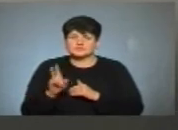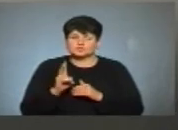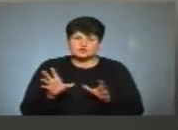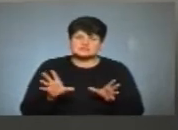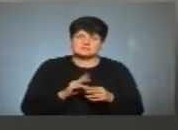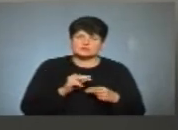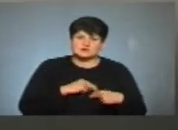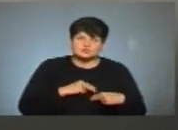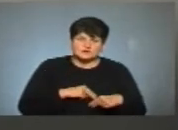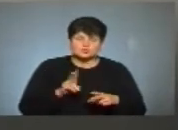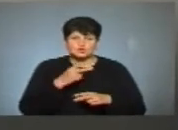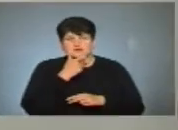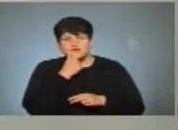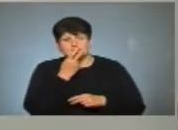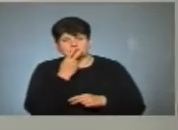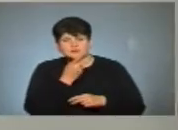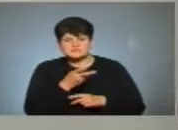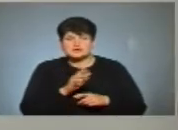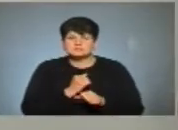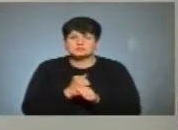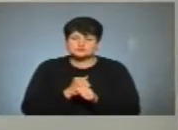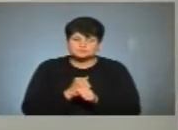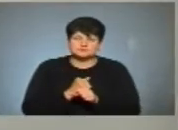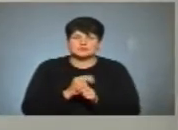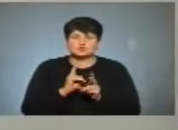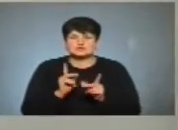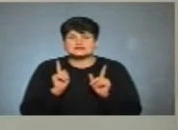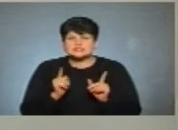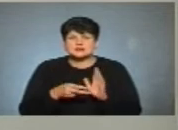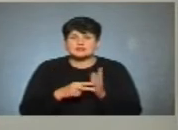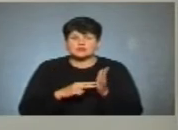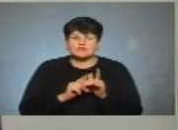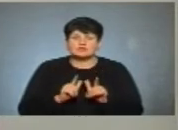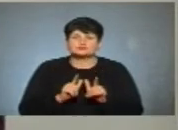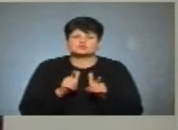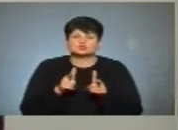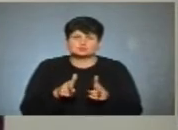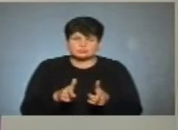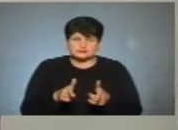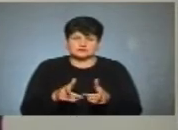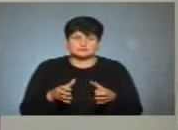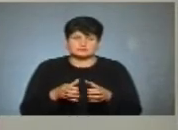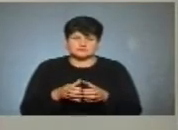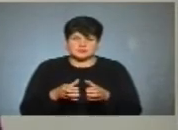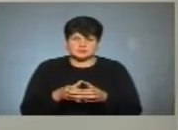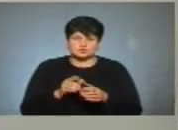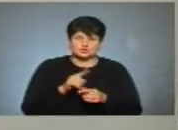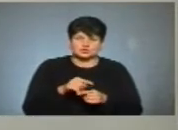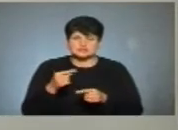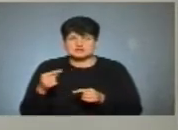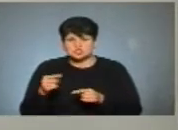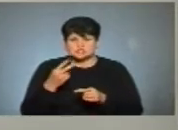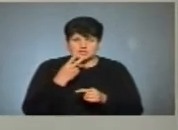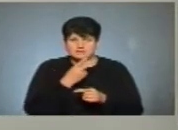співпрацював, хтось дивився, як ми працюємо, хтось лише планував вступити в лави партії цієї чи іншої, і